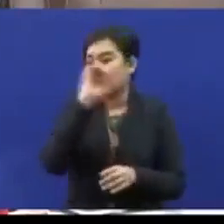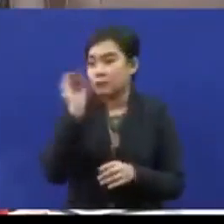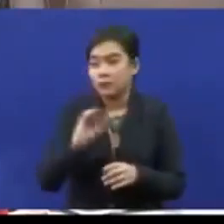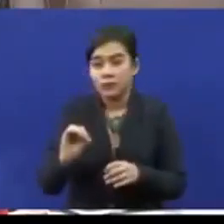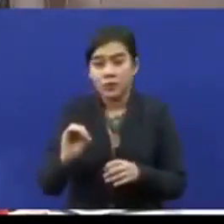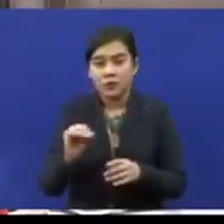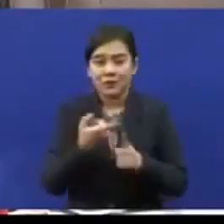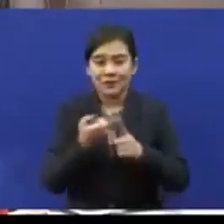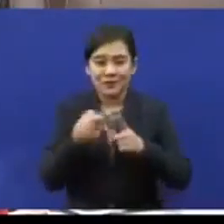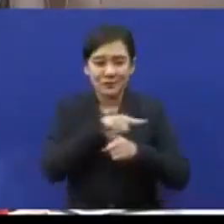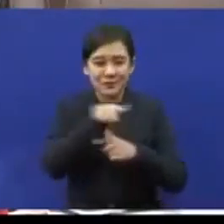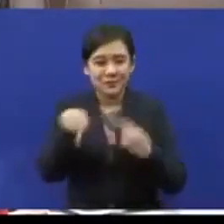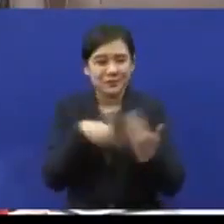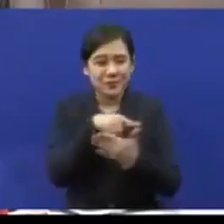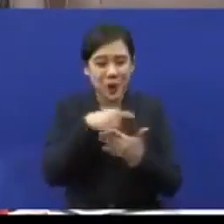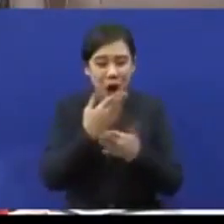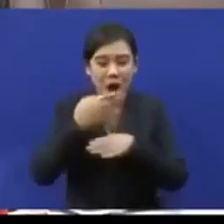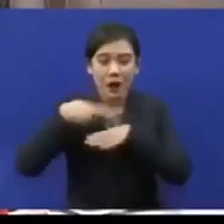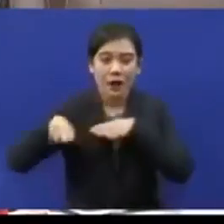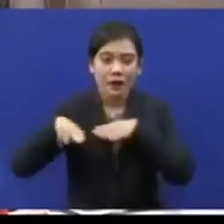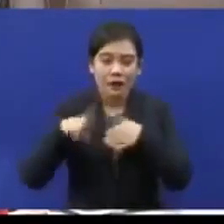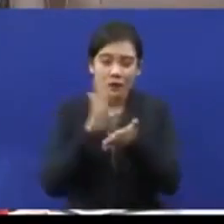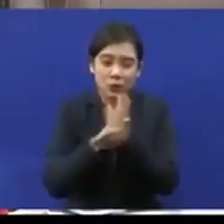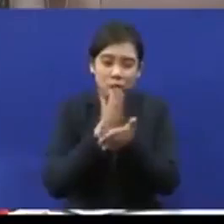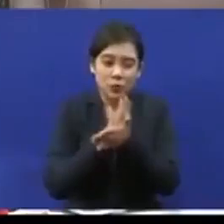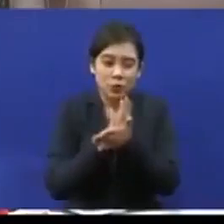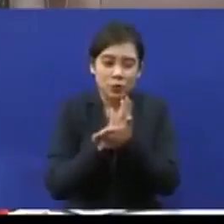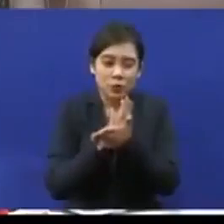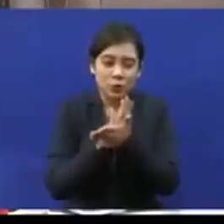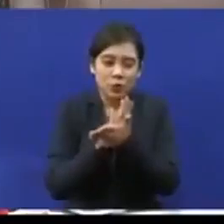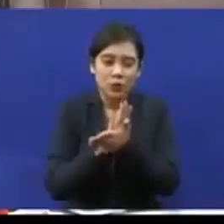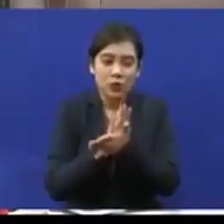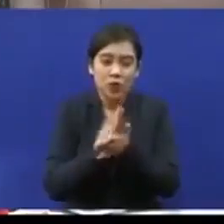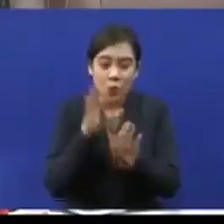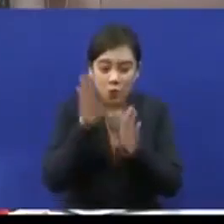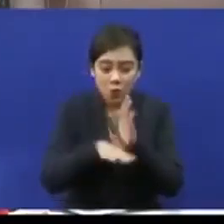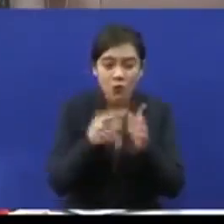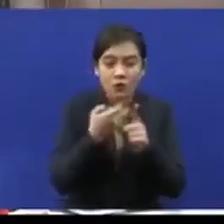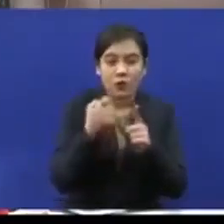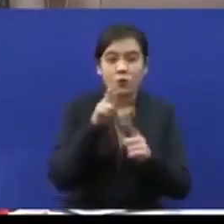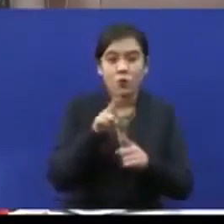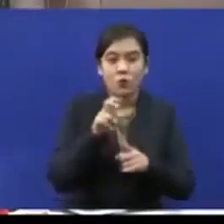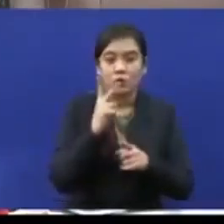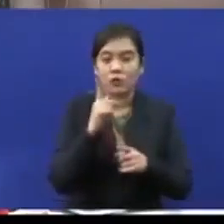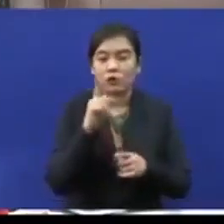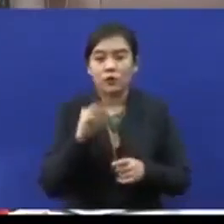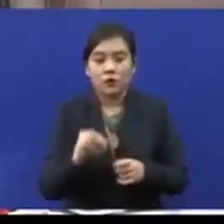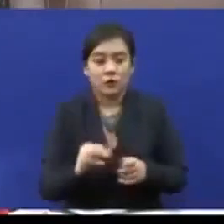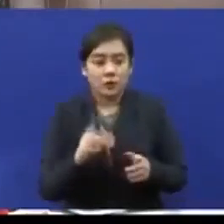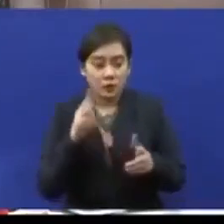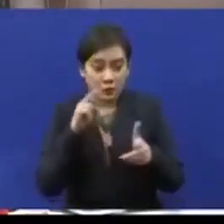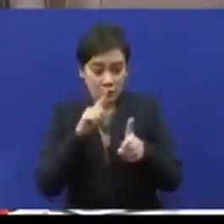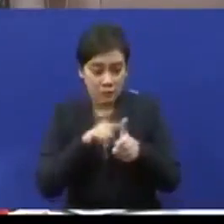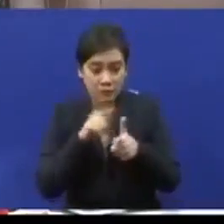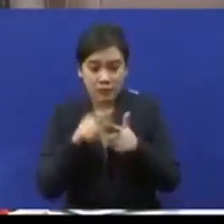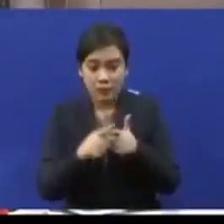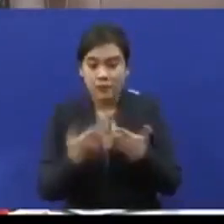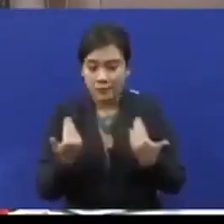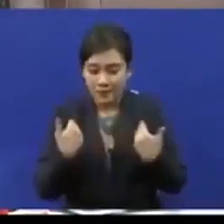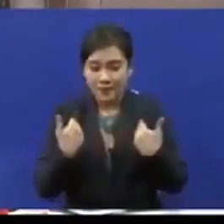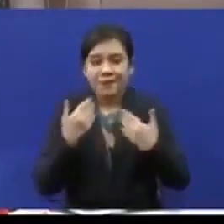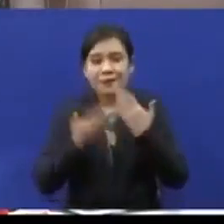daripada mereka menghantar anak ke sekolah kurang daripada 20km dari rumah iaitu accessibility ada.